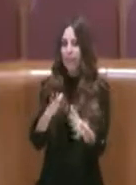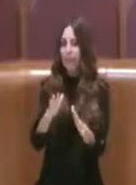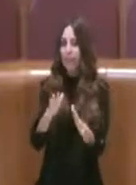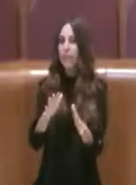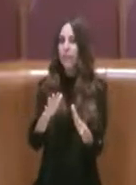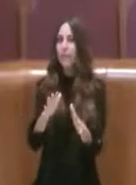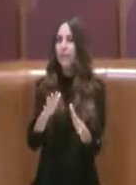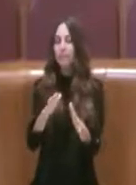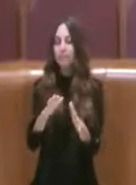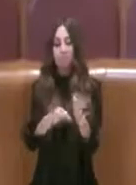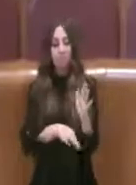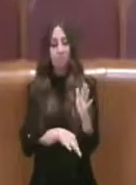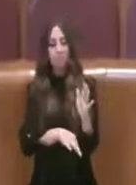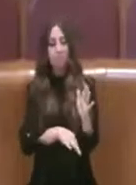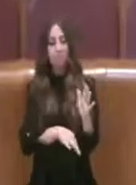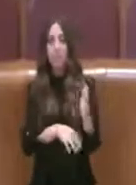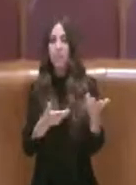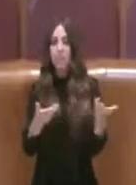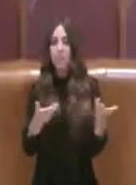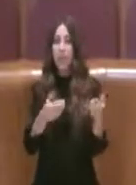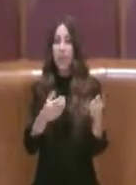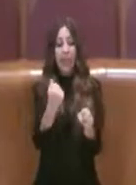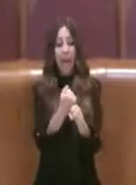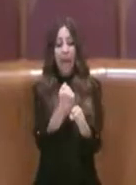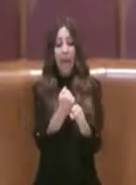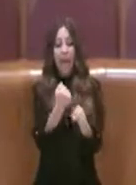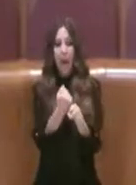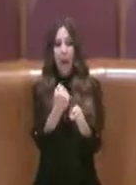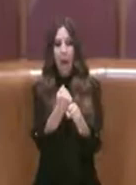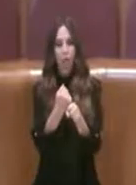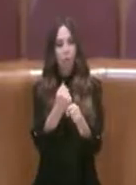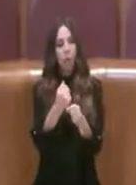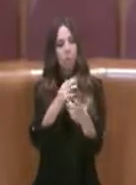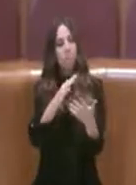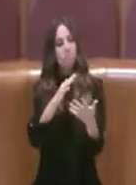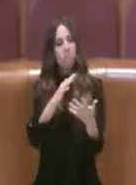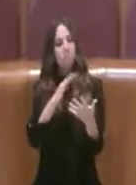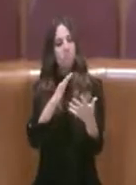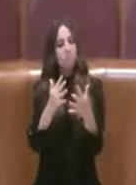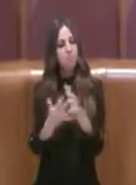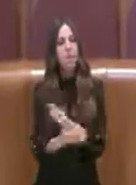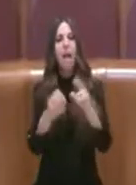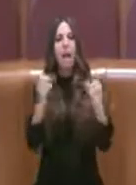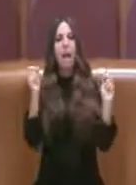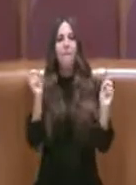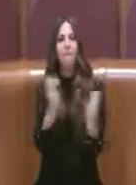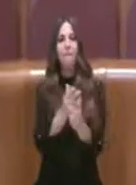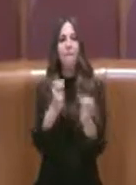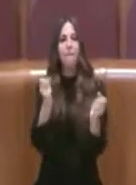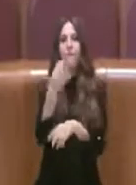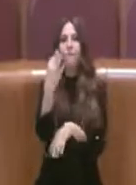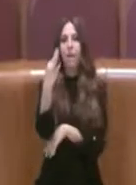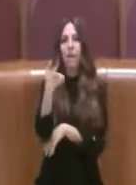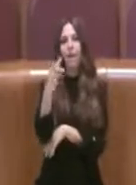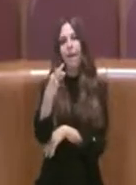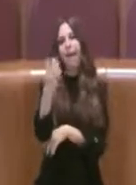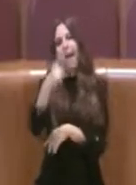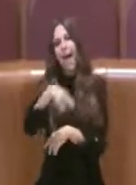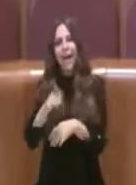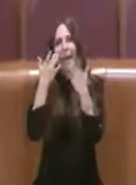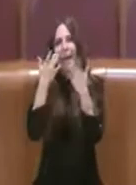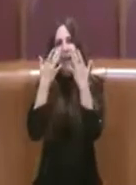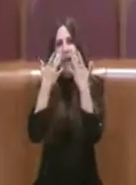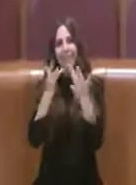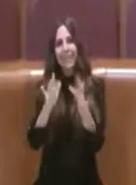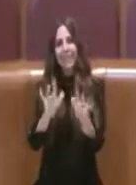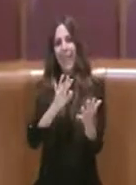efficienti, spediti i lavori dell'Assemblea Capitolina anche per un verso, diciamole anche semplificandoli, le